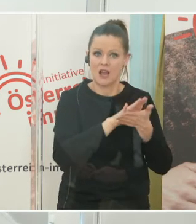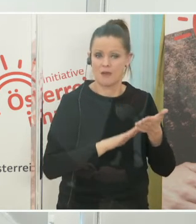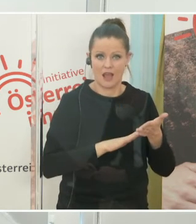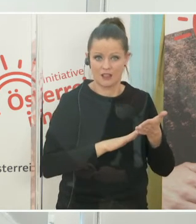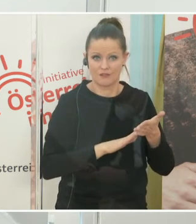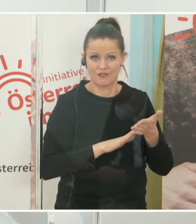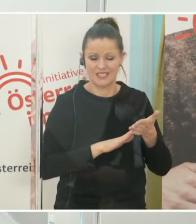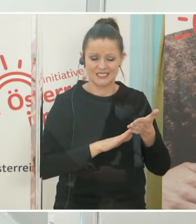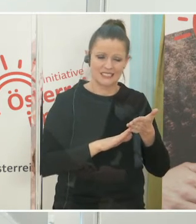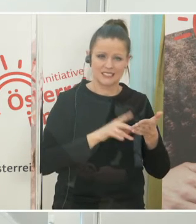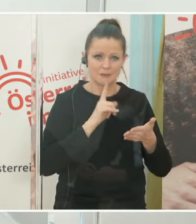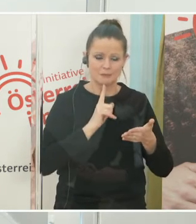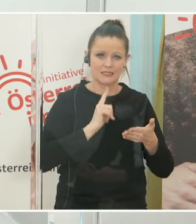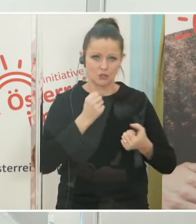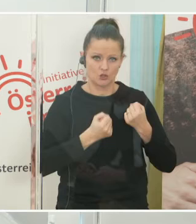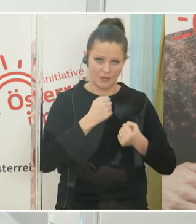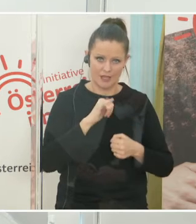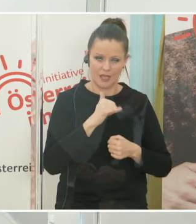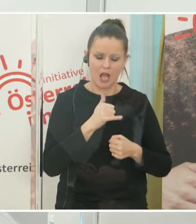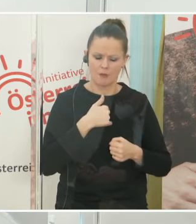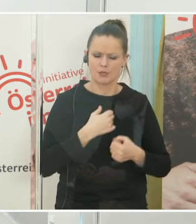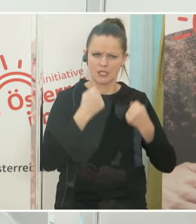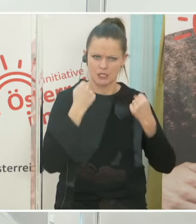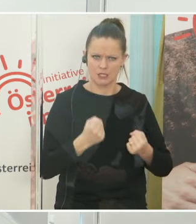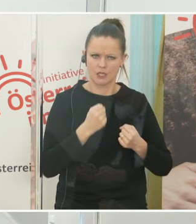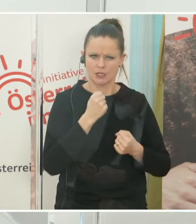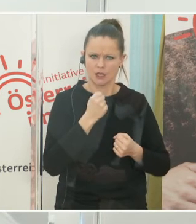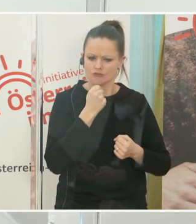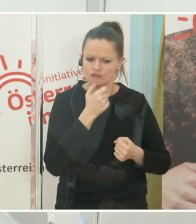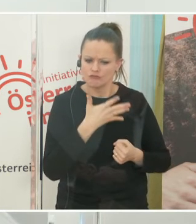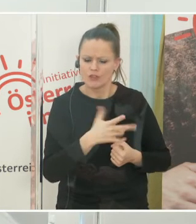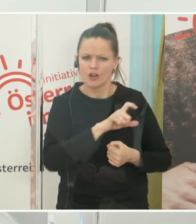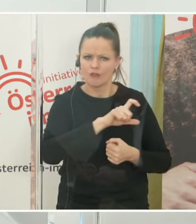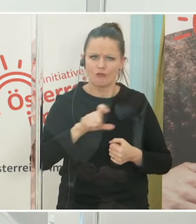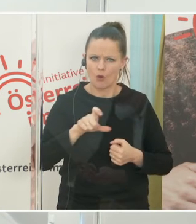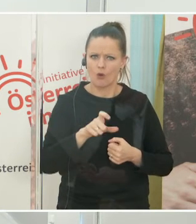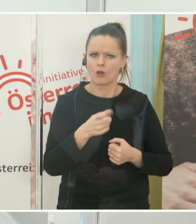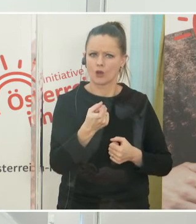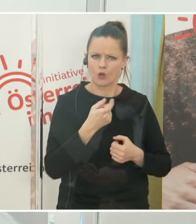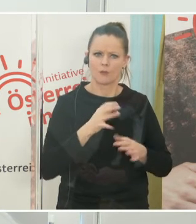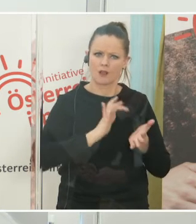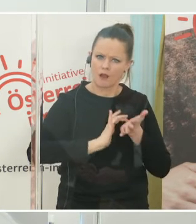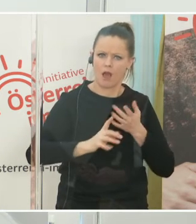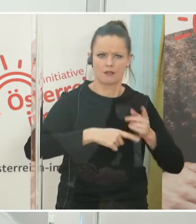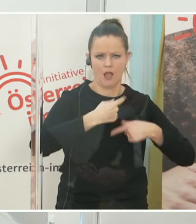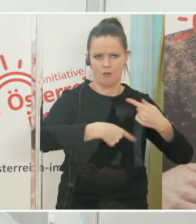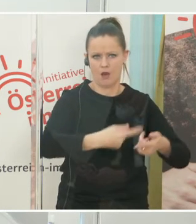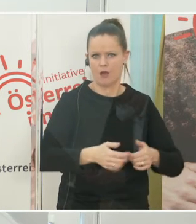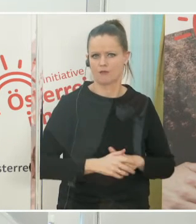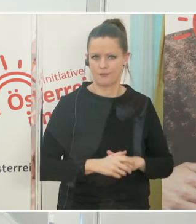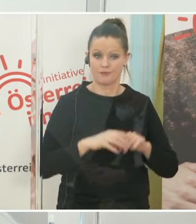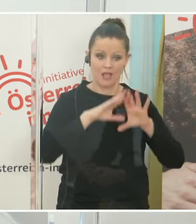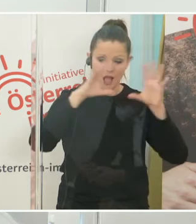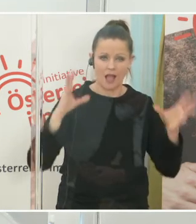Holpersteinen sicherlich, aber ich bin ganz überzeugt, dass es in den nächsten Wochen hier zu guten Abläufen kommt. Und wie gesagt, für die